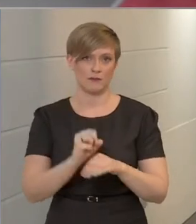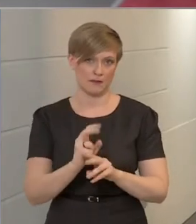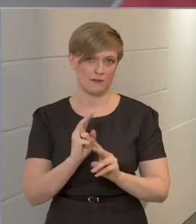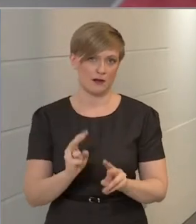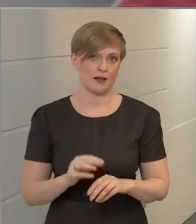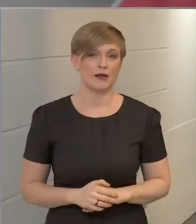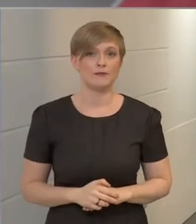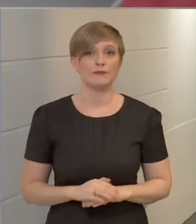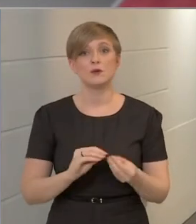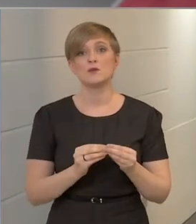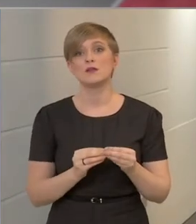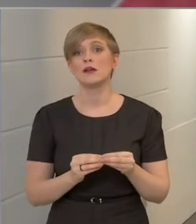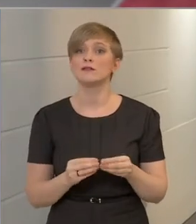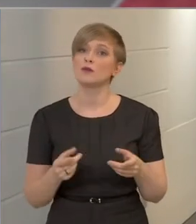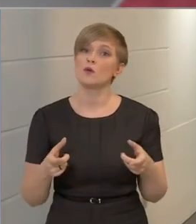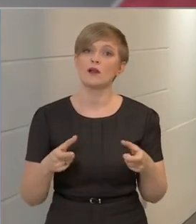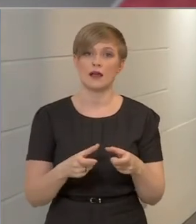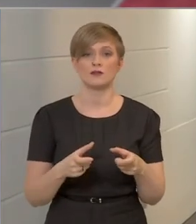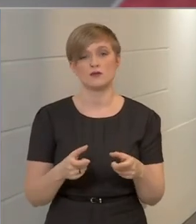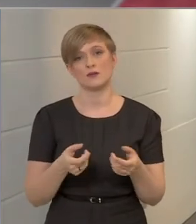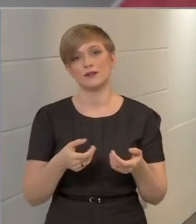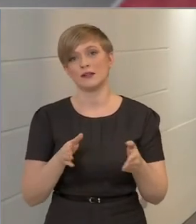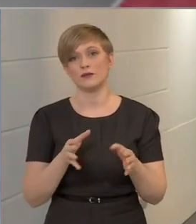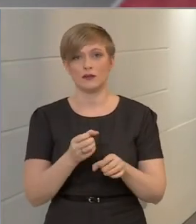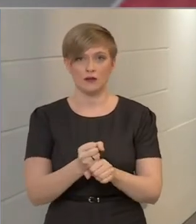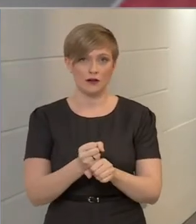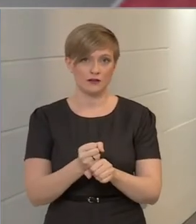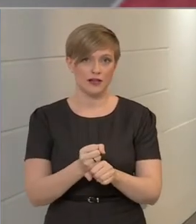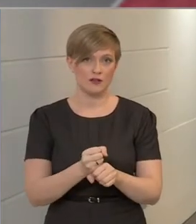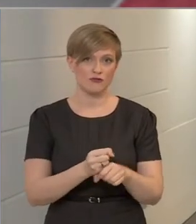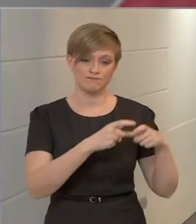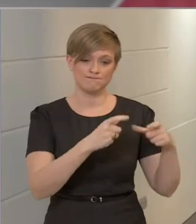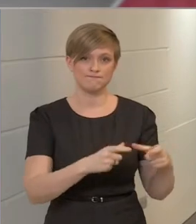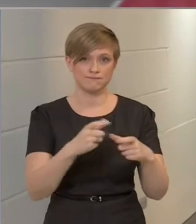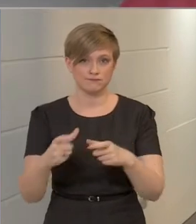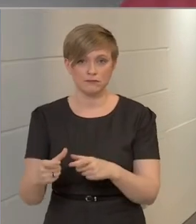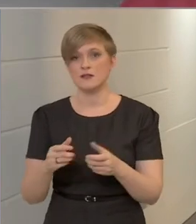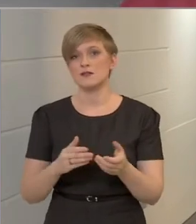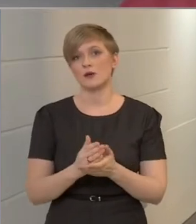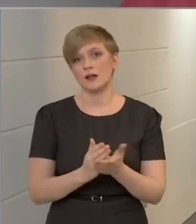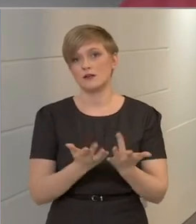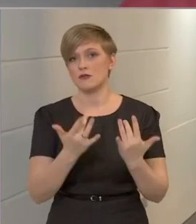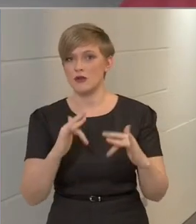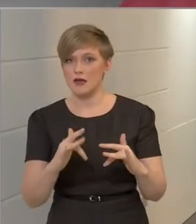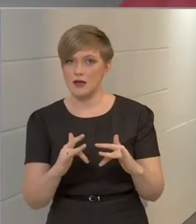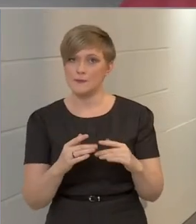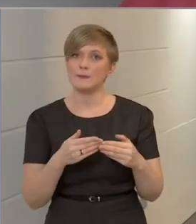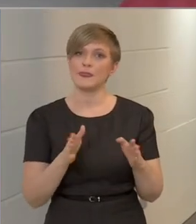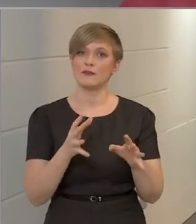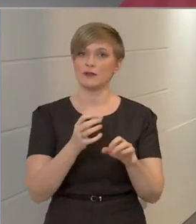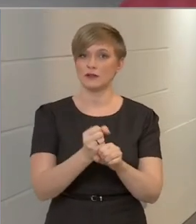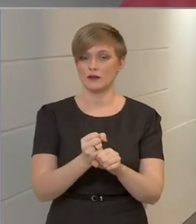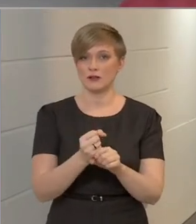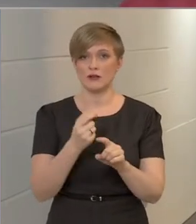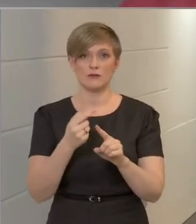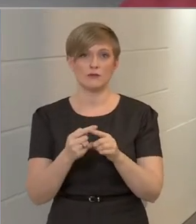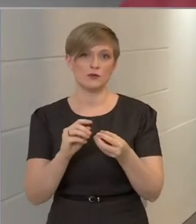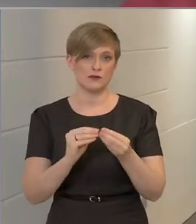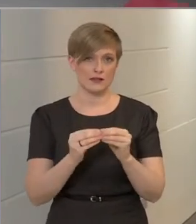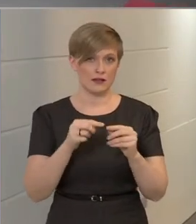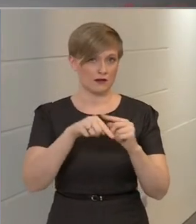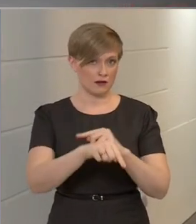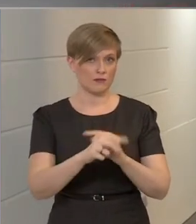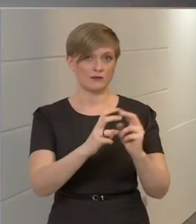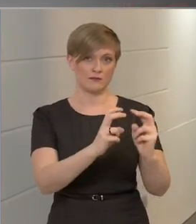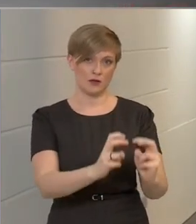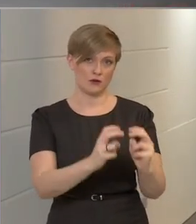míg az üzletek korlátozó nyitvatartására, az egyes létesítmények szolgáltatási helyek nyitvatartására, illetve az üzletekben